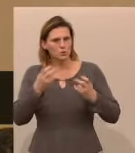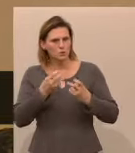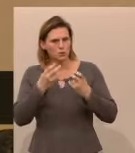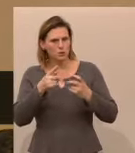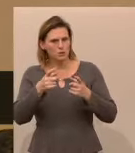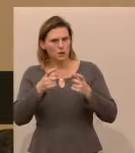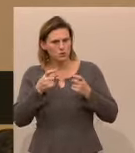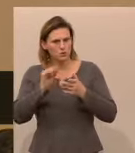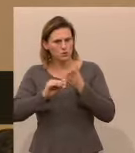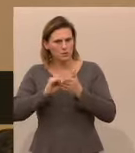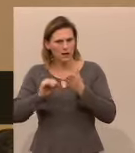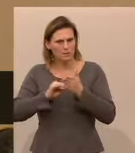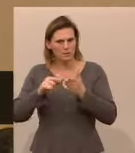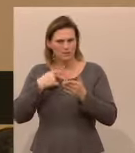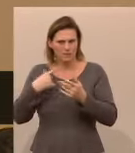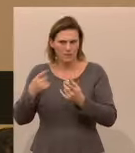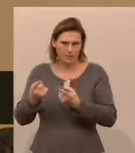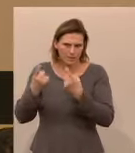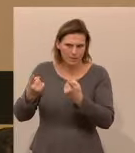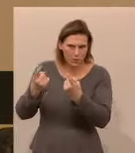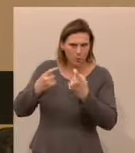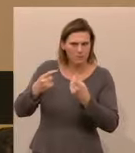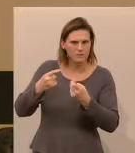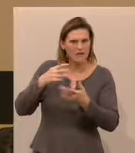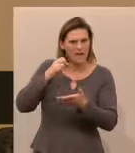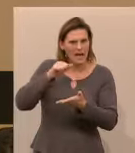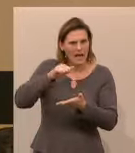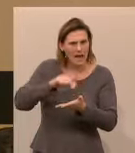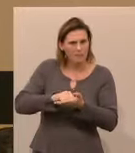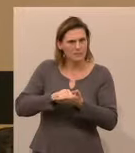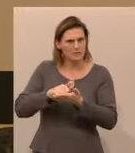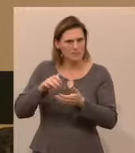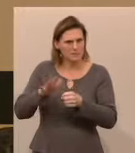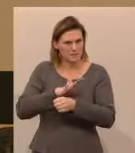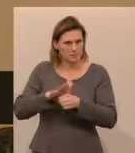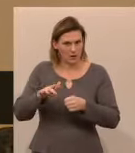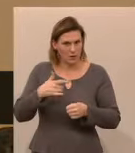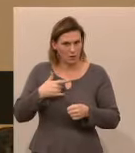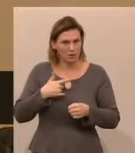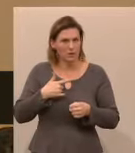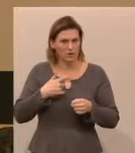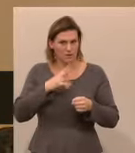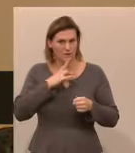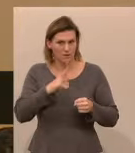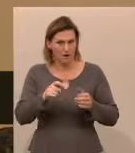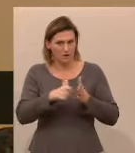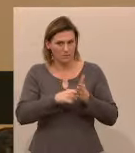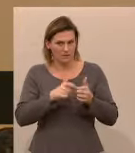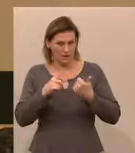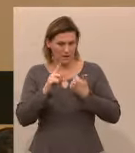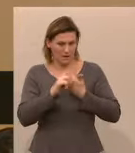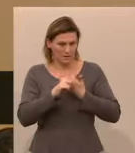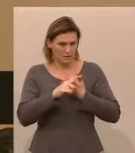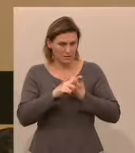Beamtinnen dieser Republik zum Amtsmissbrauch angestiftet. Ich stelle folgendes fest. Erstens,